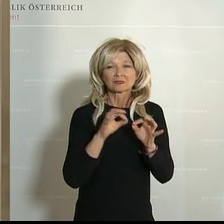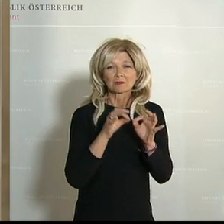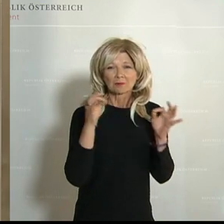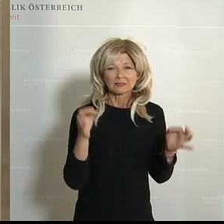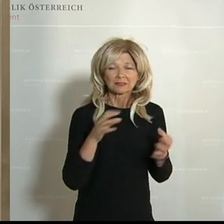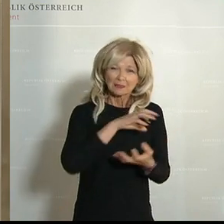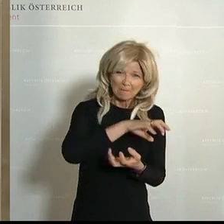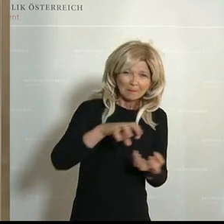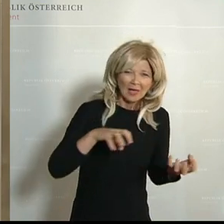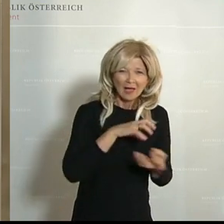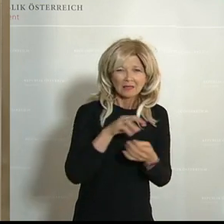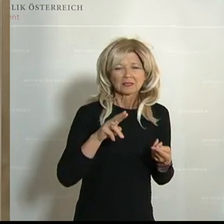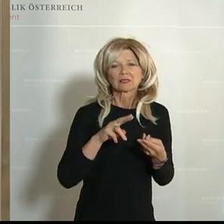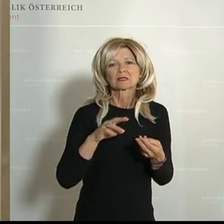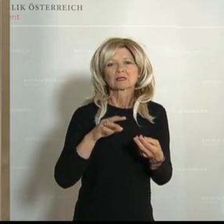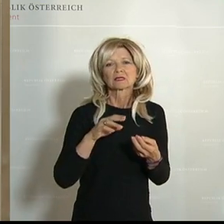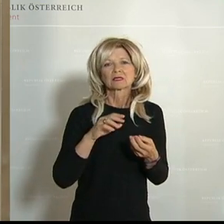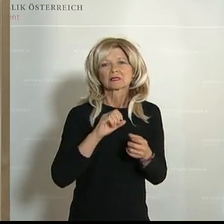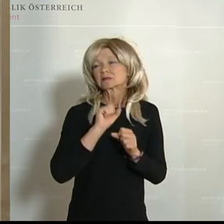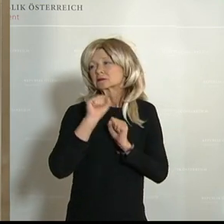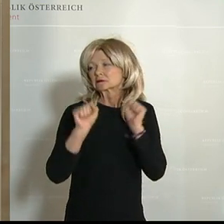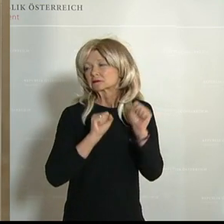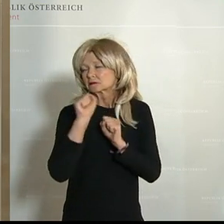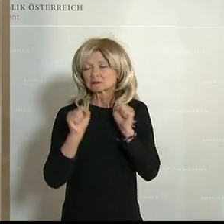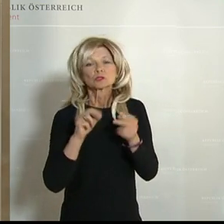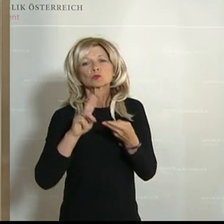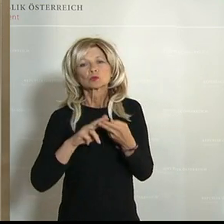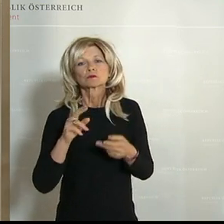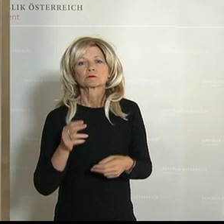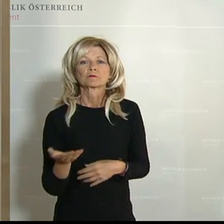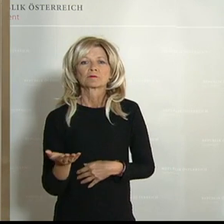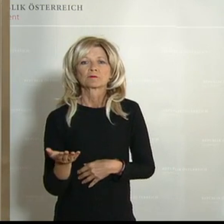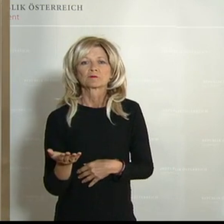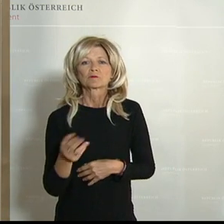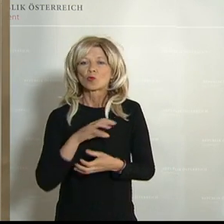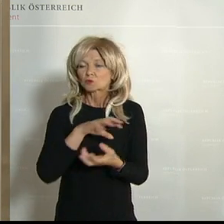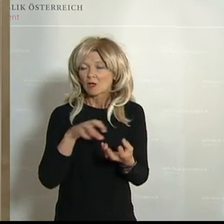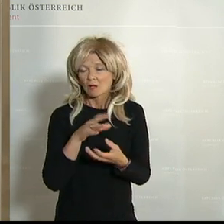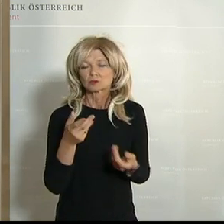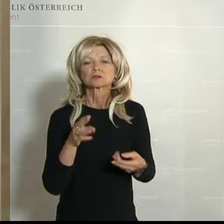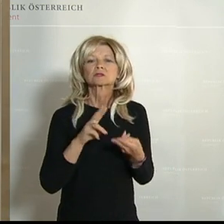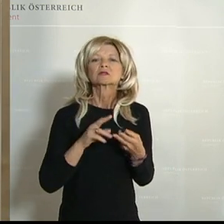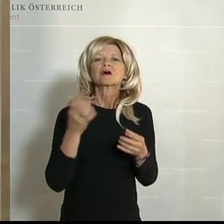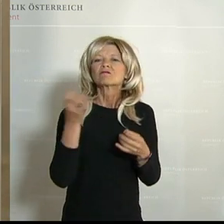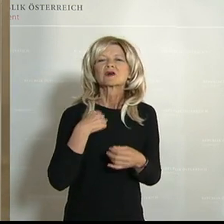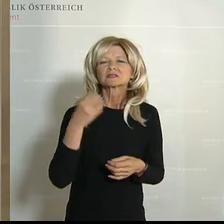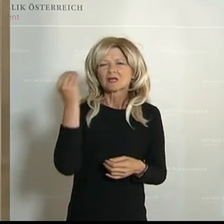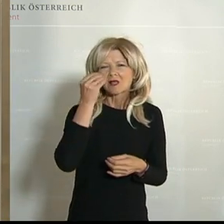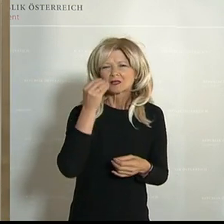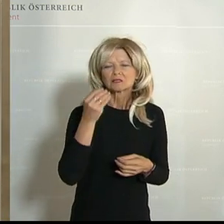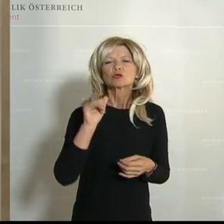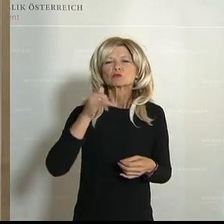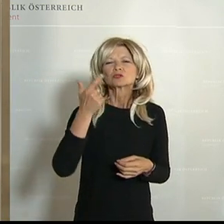und Chaos aus. Also wenn man eines im Krisenmanagement lernt, dass man zwei Dinge vermeiden muss. Panik